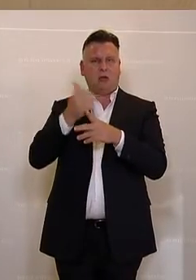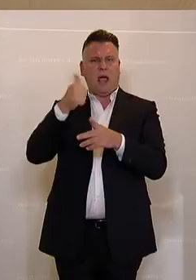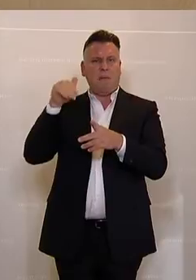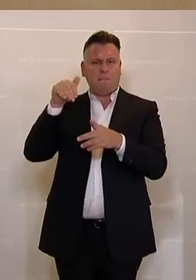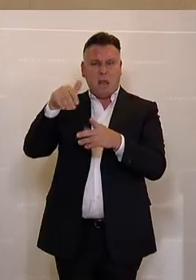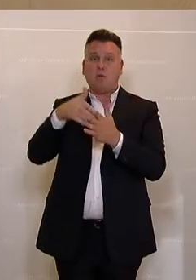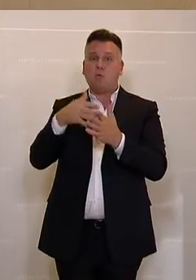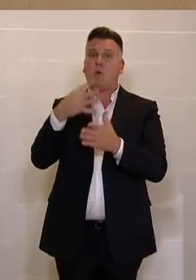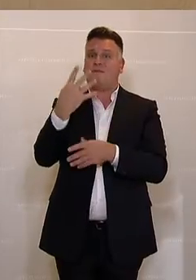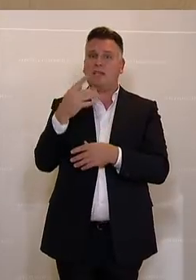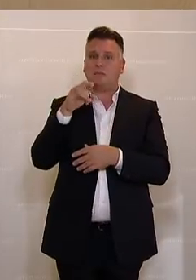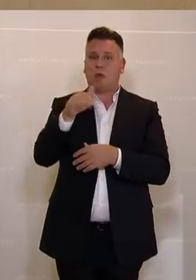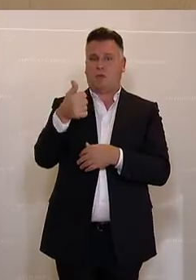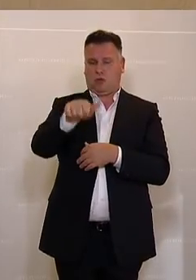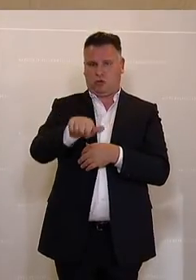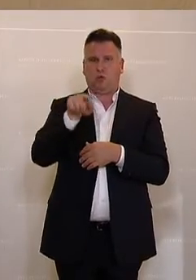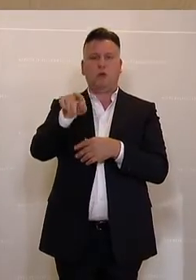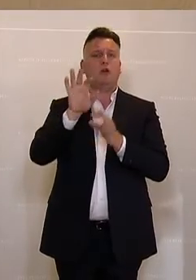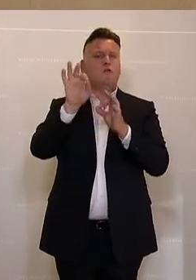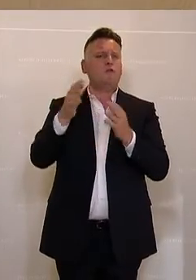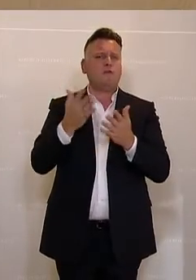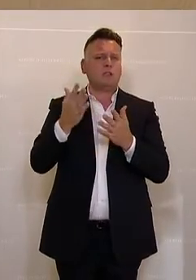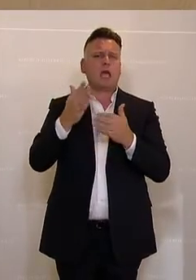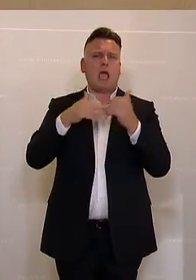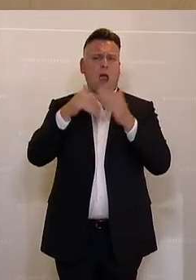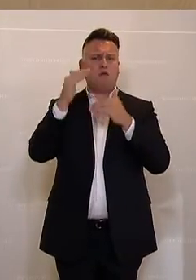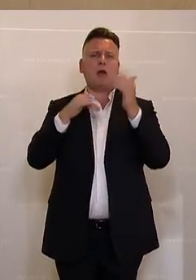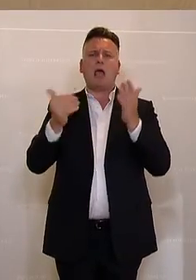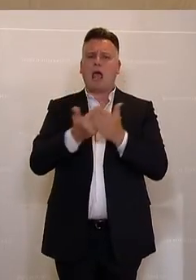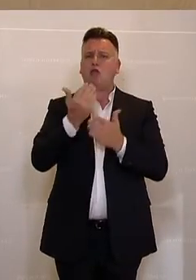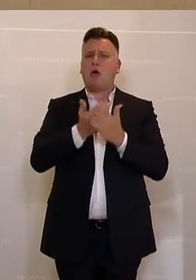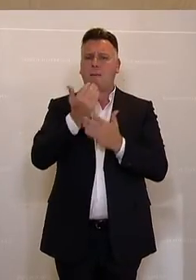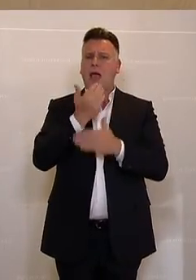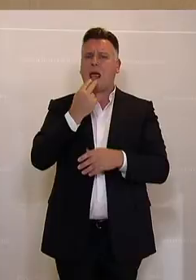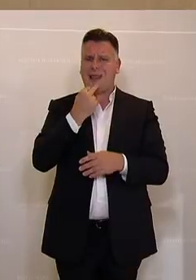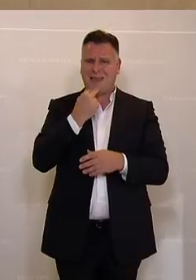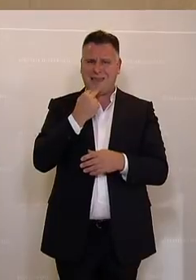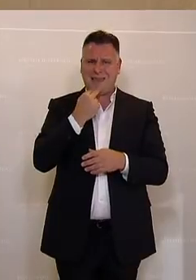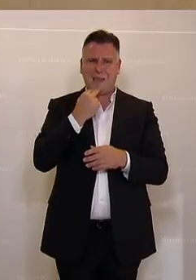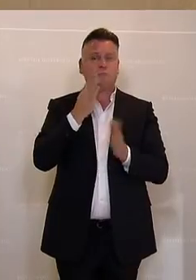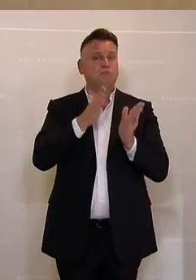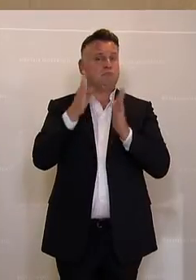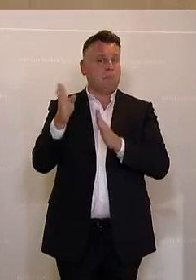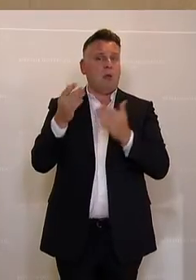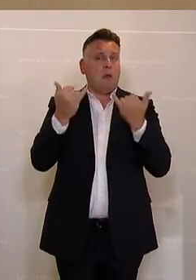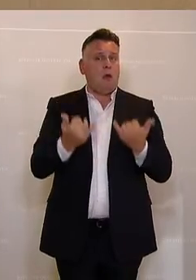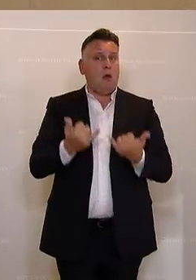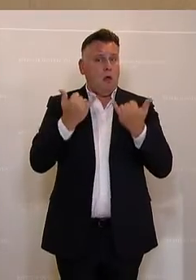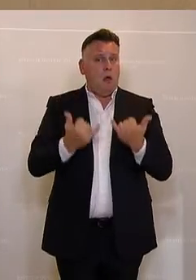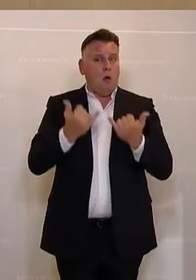Verfügung stellen, auch weiterhin den Ausbau von erneuerbaren Energien. Und wir werden mit dem heute schon